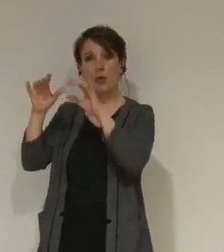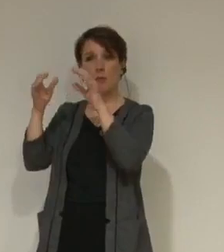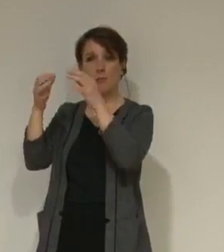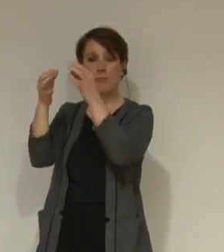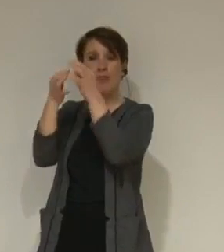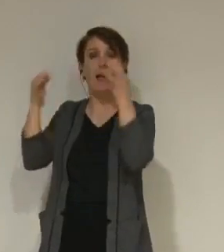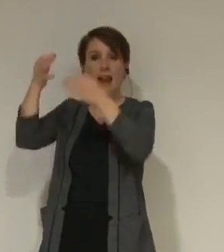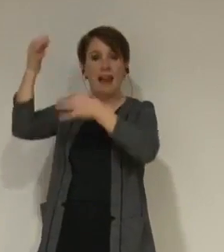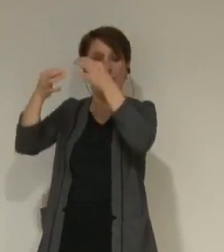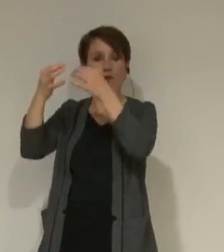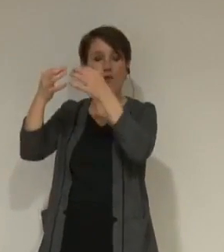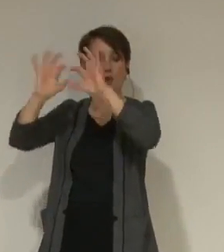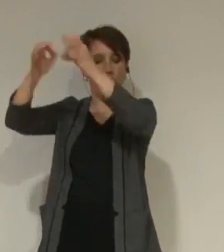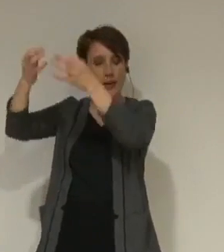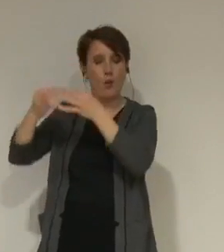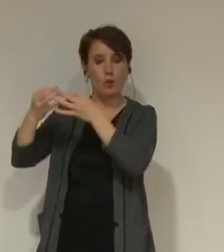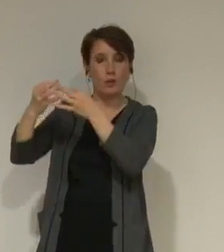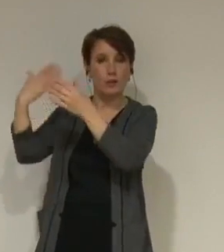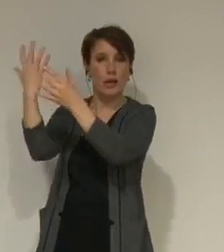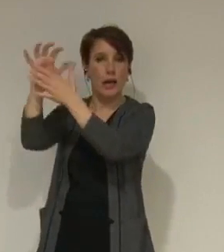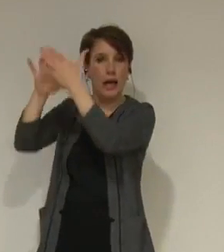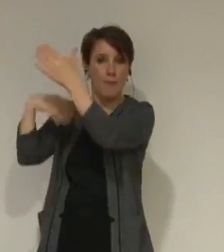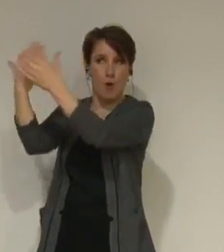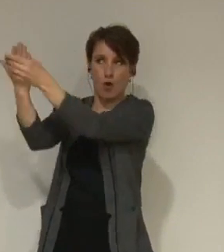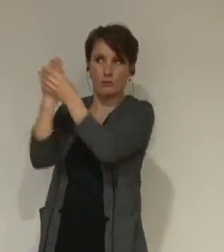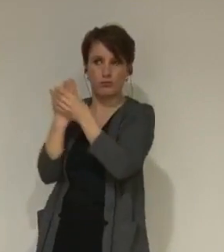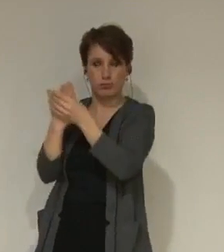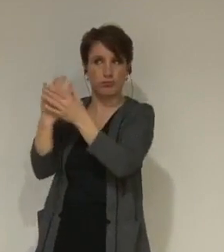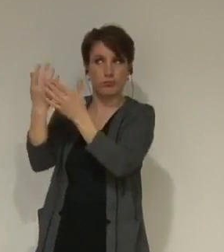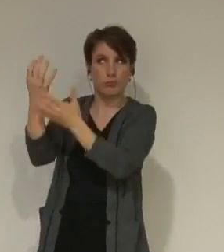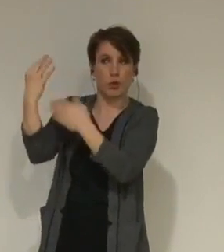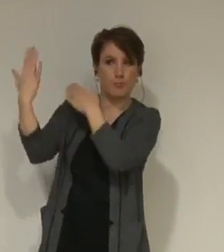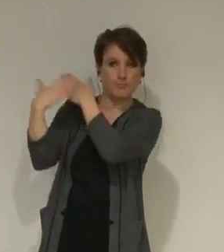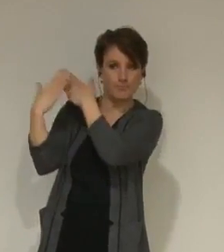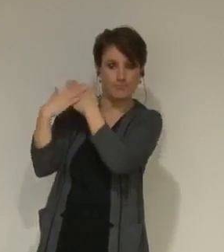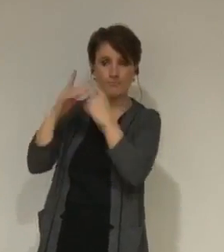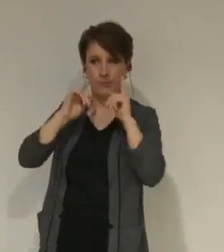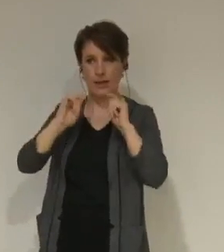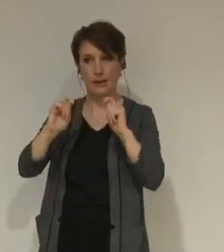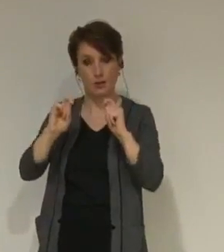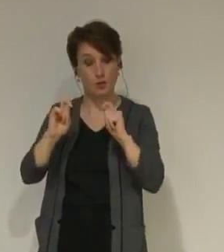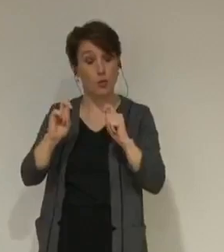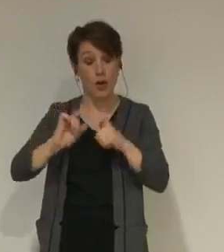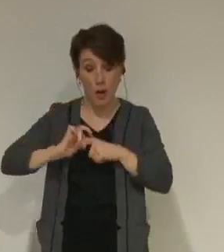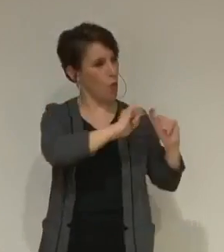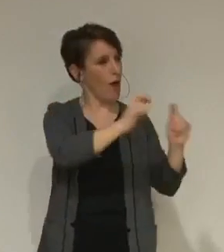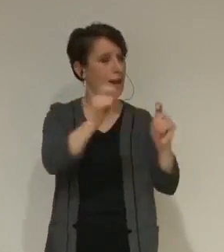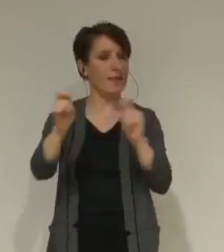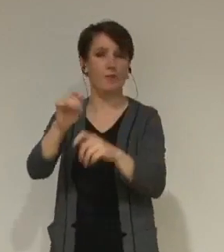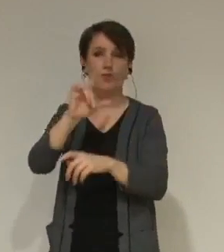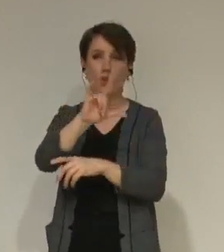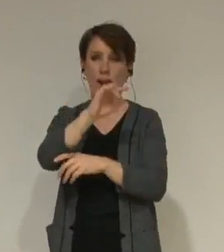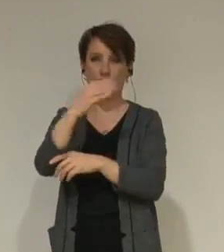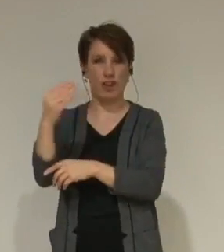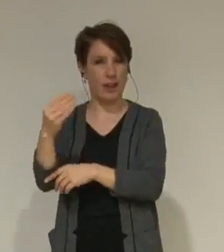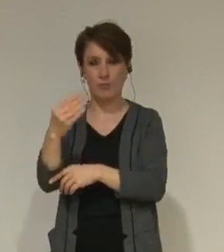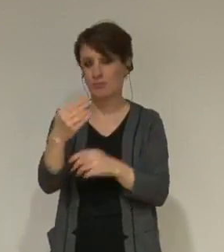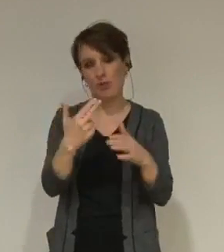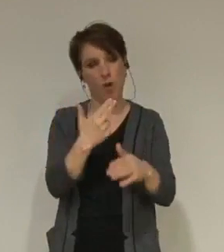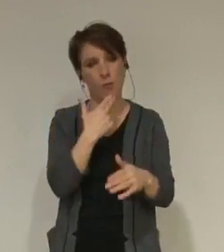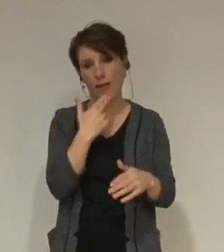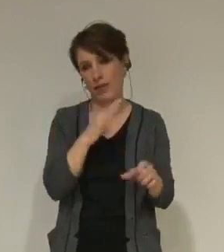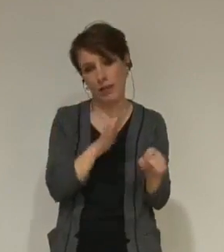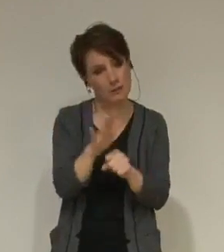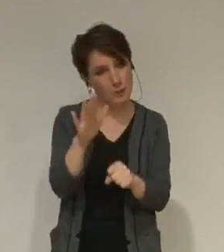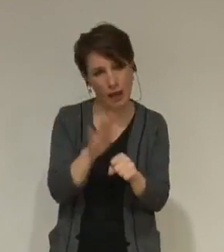interpeller. Il indique que la procédure d'attribution des logements sociaux n'est ni efficiente ni